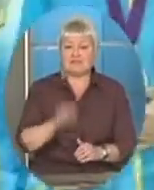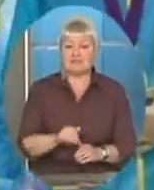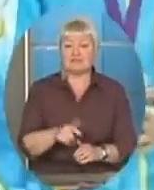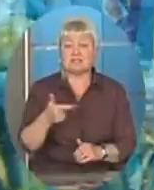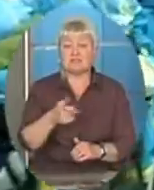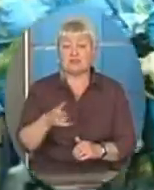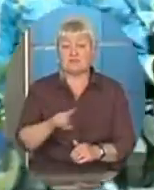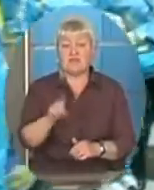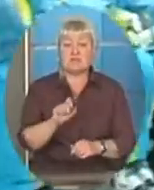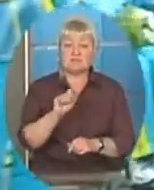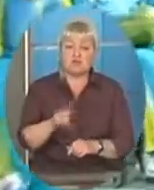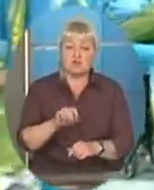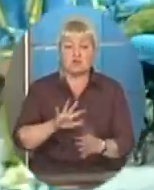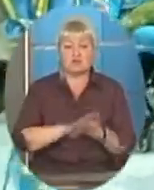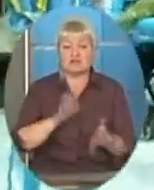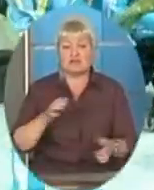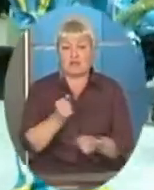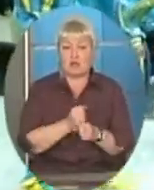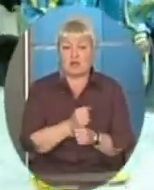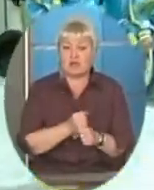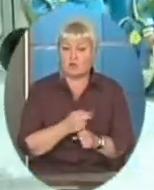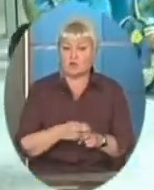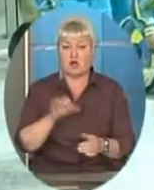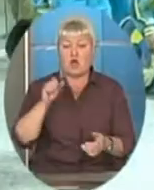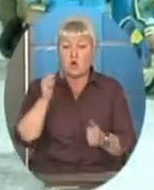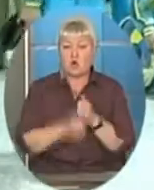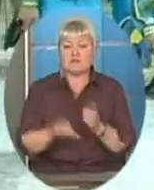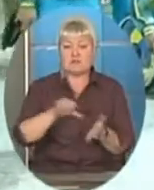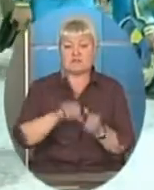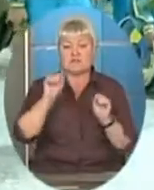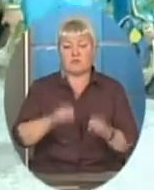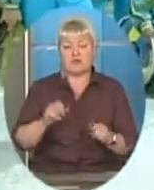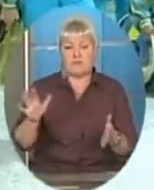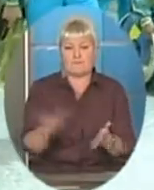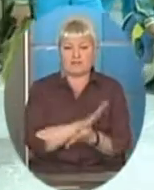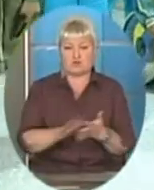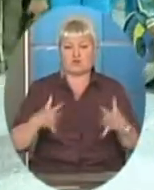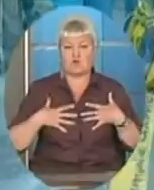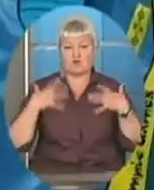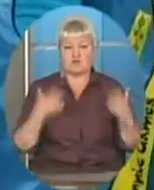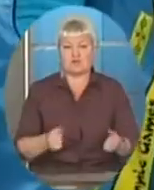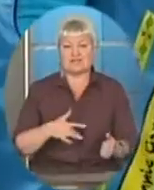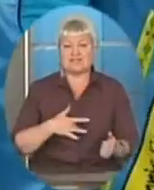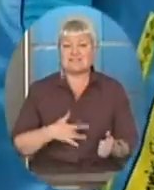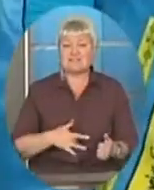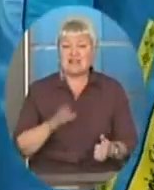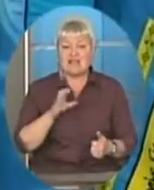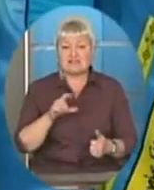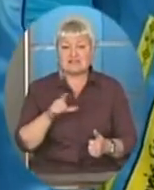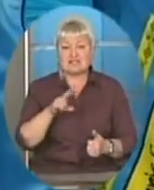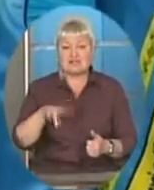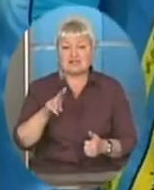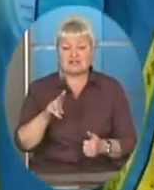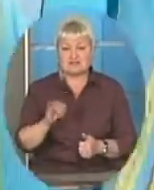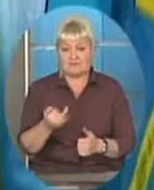золото, срібло та бронзу. Також кожен представник збірної може безкоштовно оздоровитися у Східниці. Зараз вирішується питання